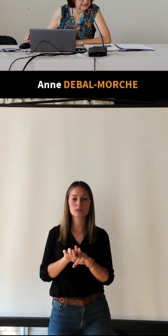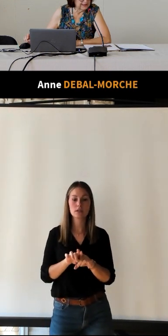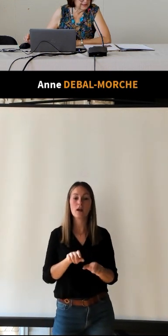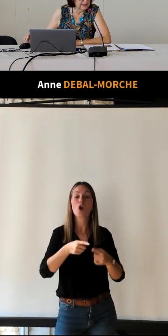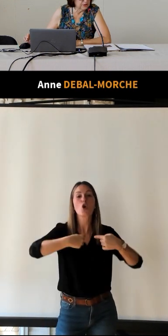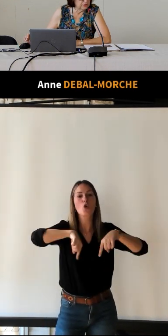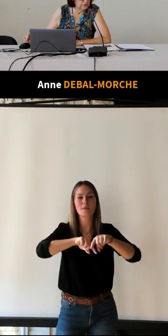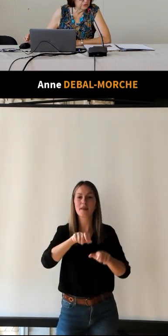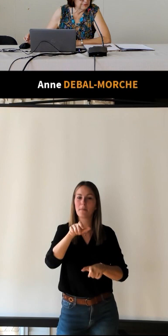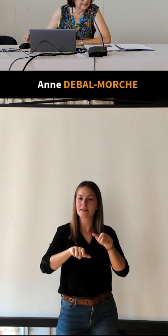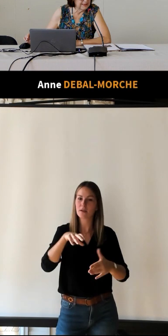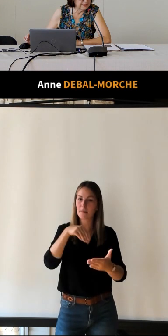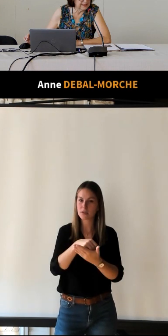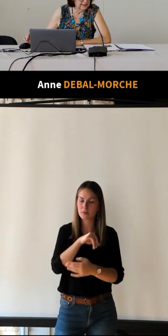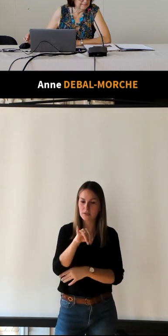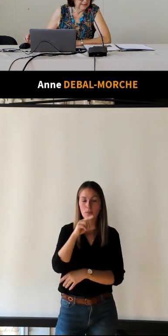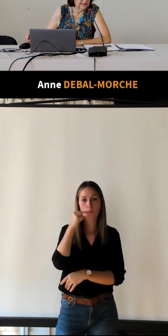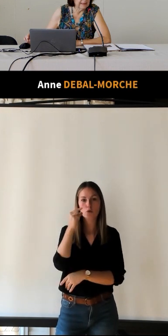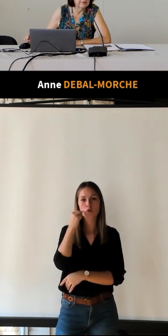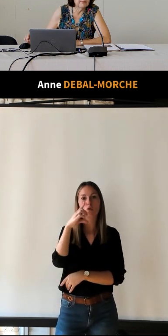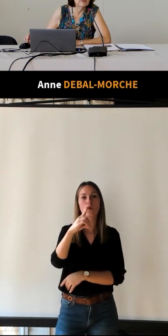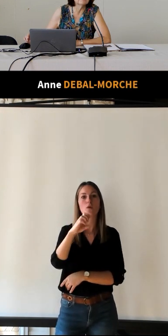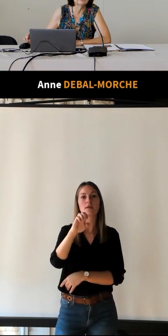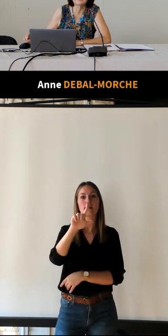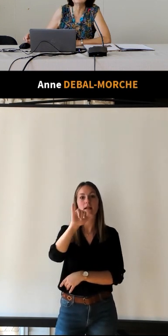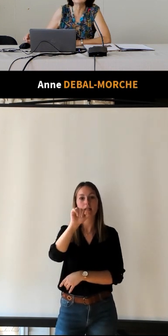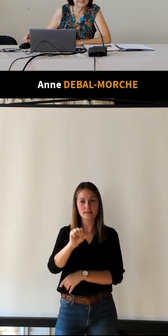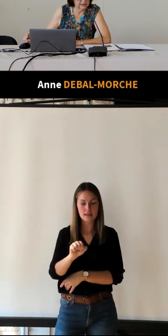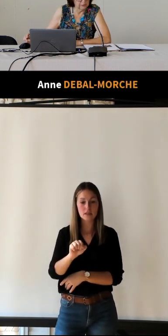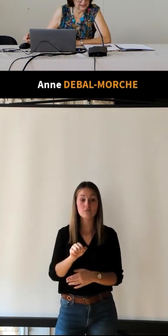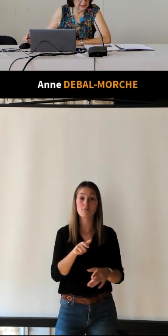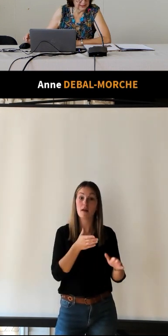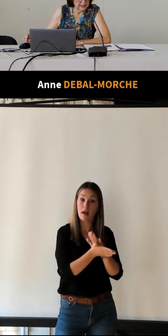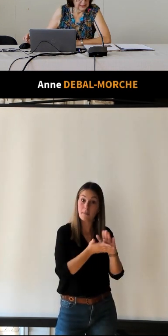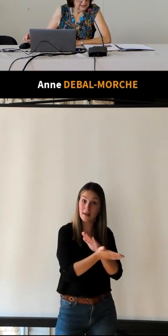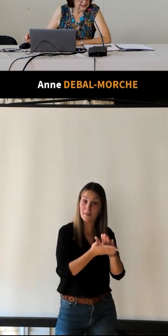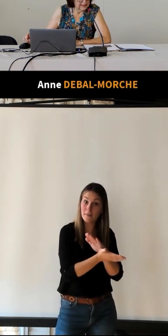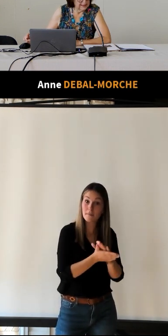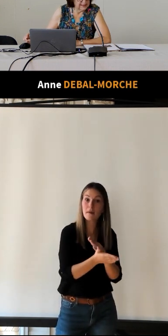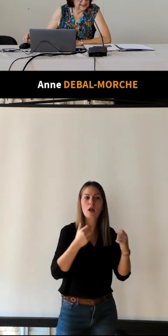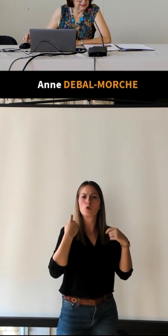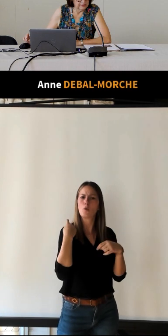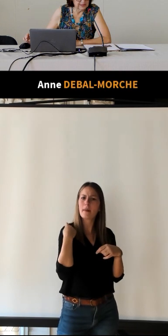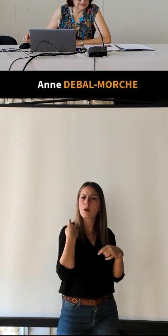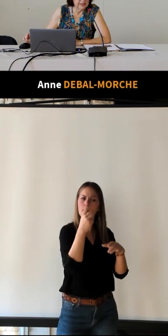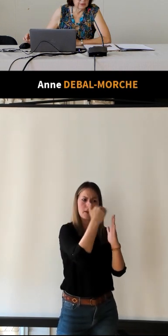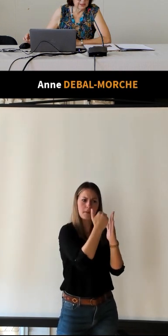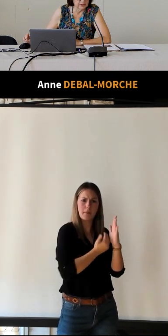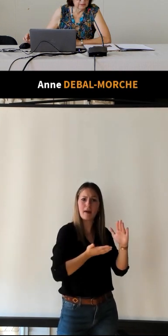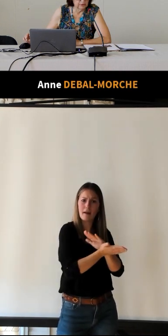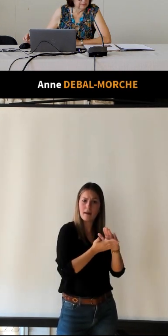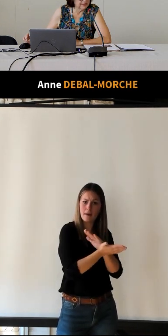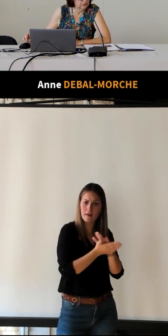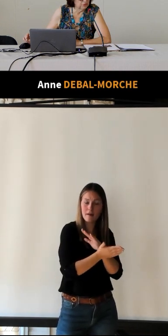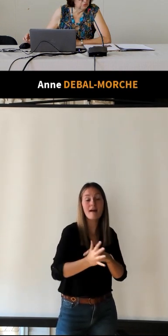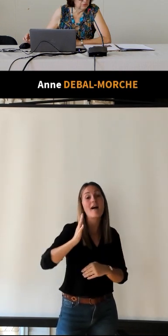du comité, il y a Jules Délis, qui est imprimeur, notamment des annuaires, et qui est ancien président de la